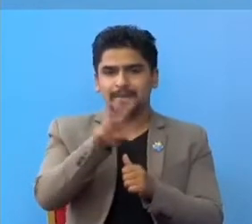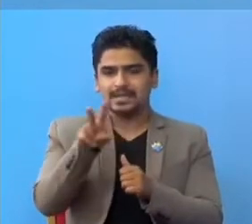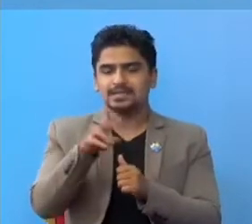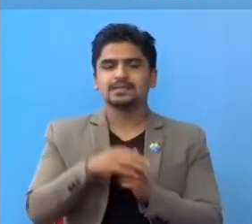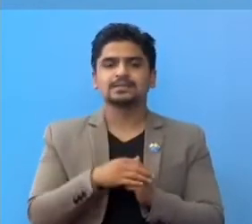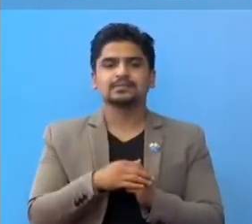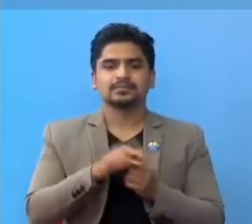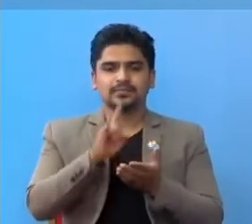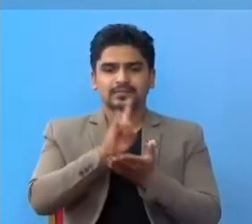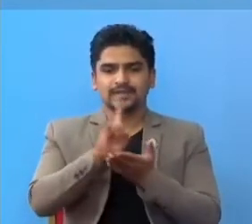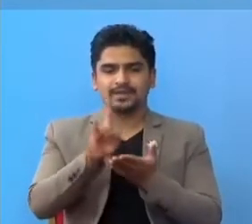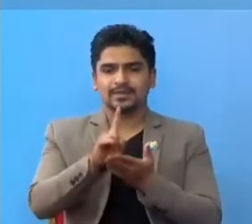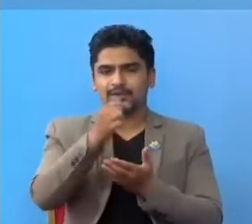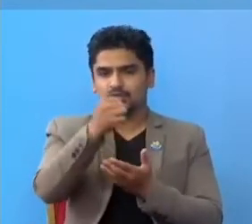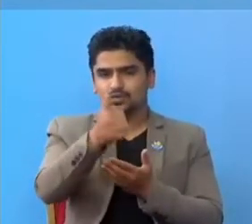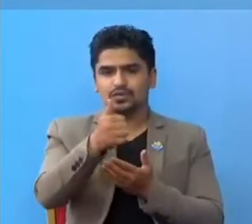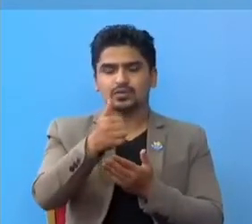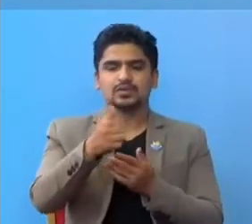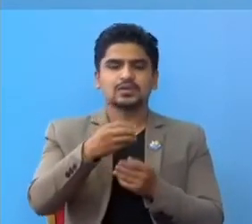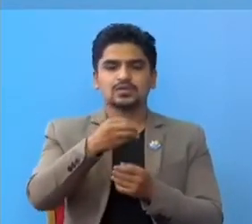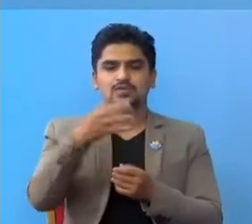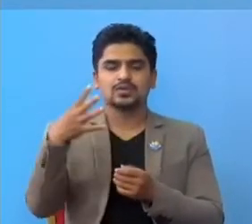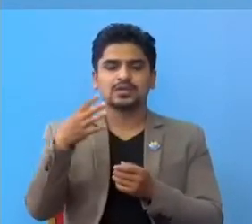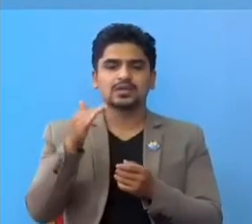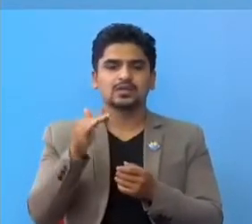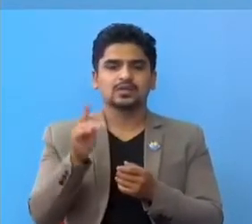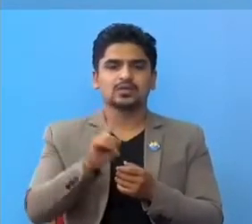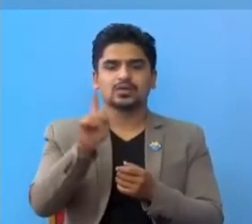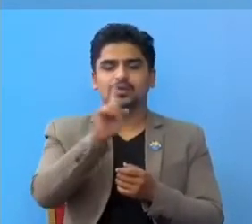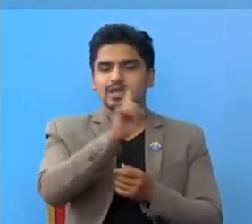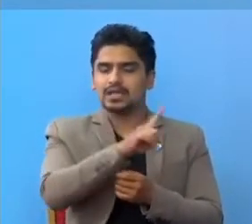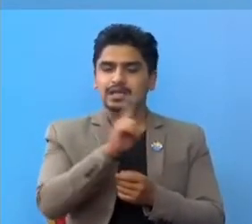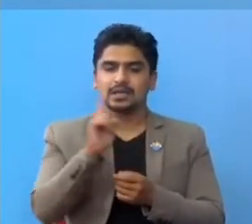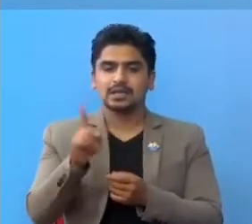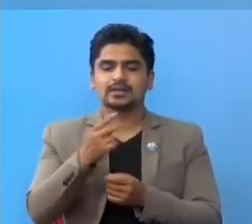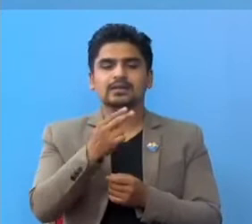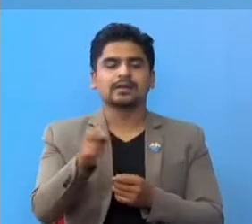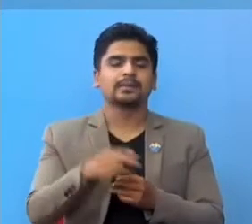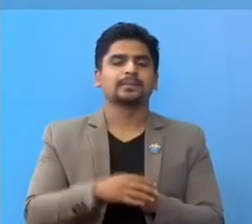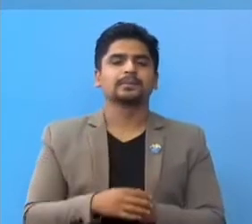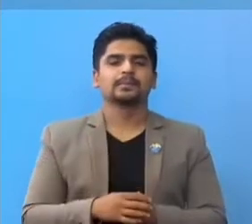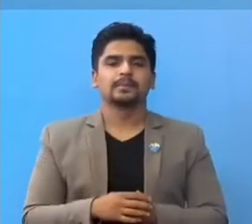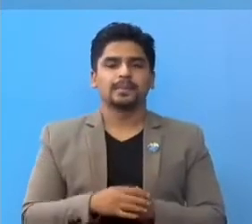जापा का छो जना सुर्खेत्र तनाव का एक एक जना हुन्योंच